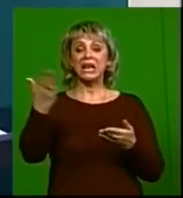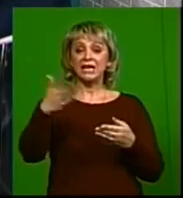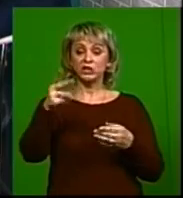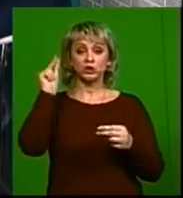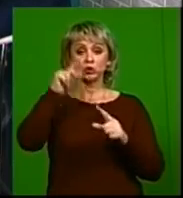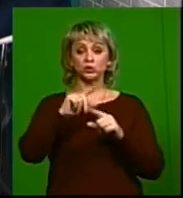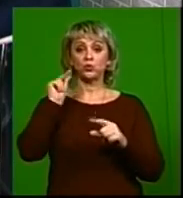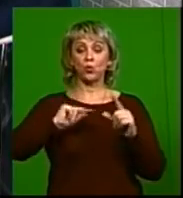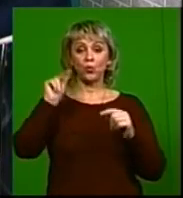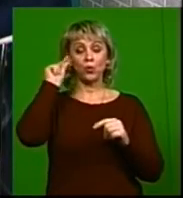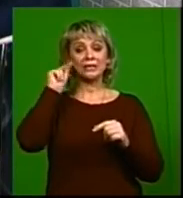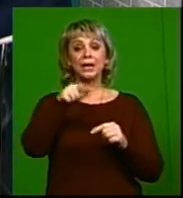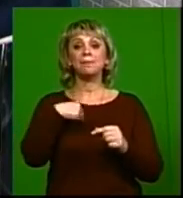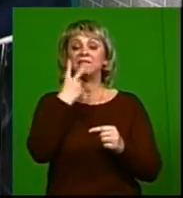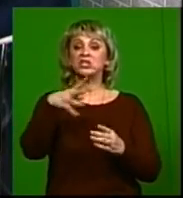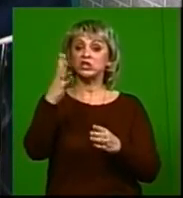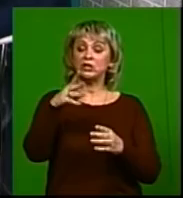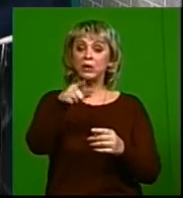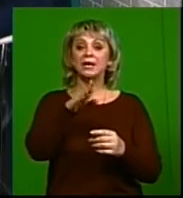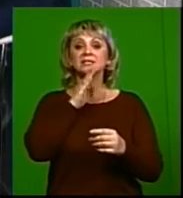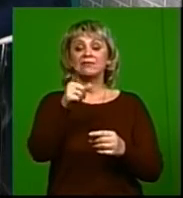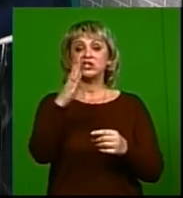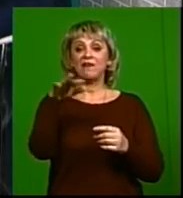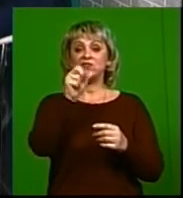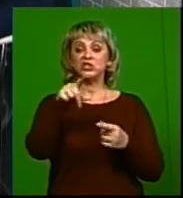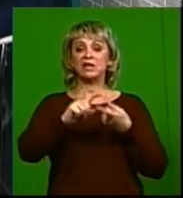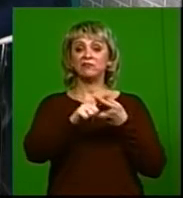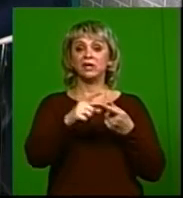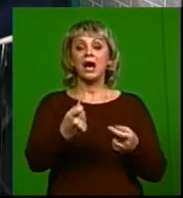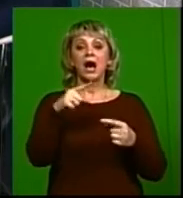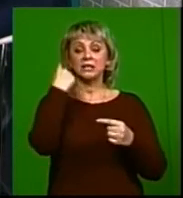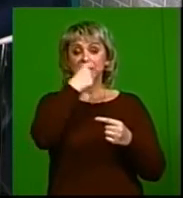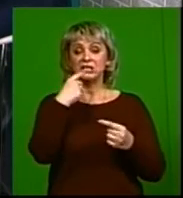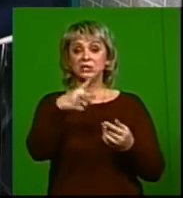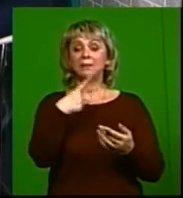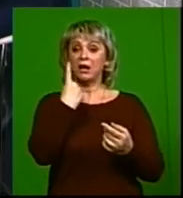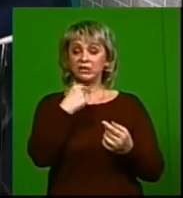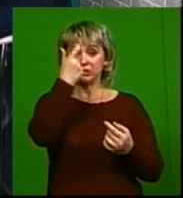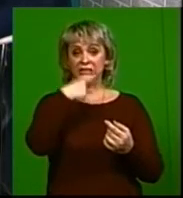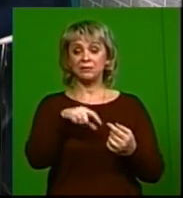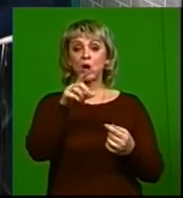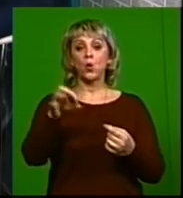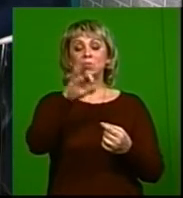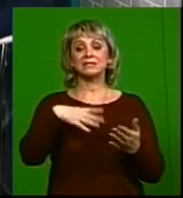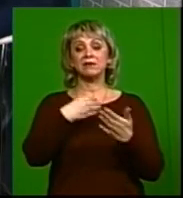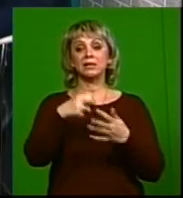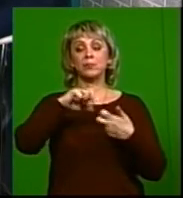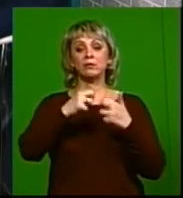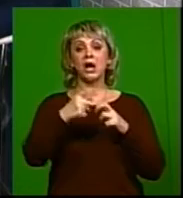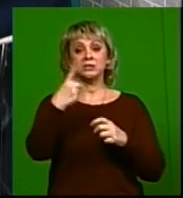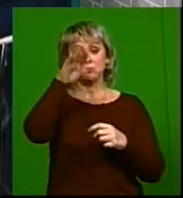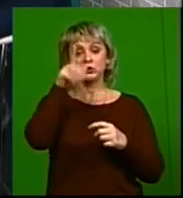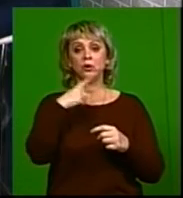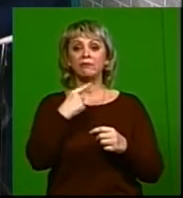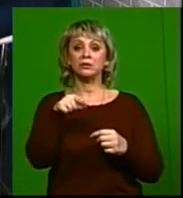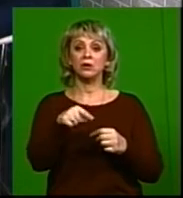школьниками мы смотрели видеоинтервью уже девушки с ВИЧ-инфекцией, которая с открытым лицом о себе говорит, о своей проблеме. И один из мальчиков